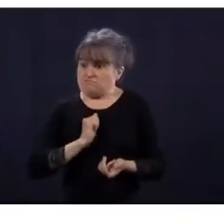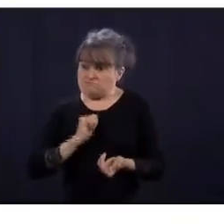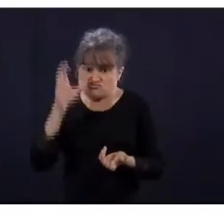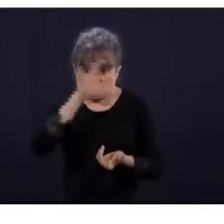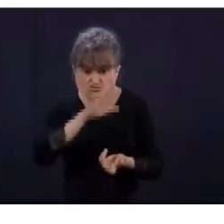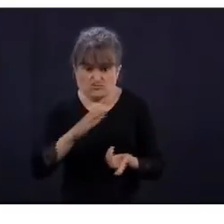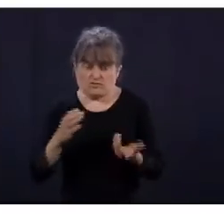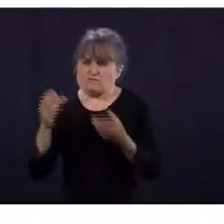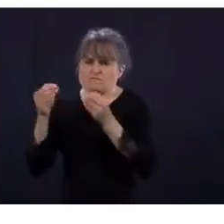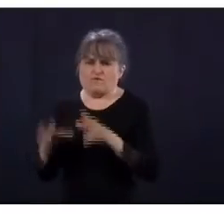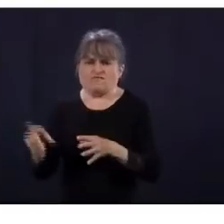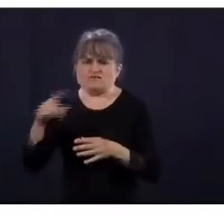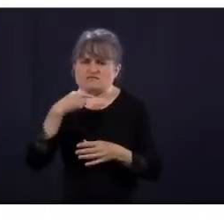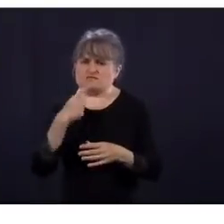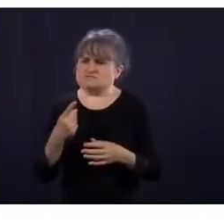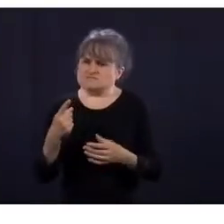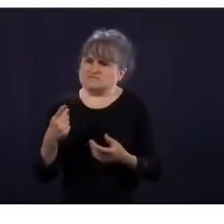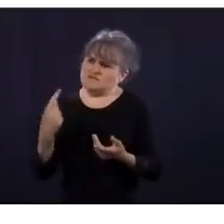des enseignants?